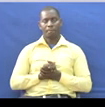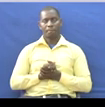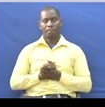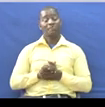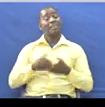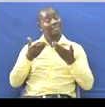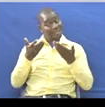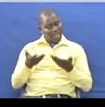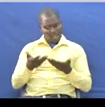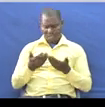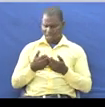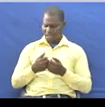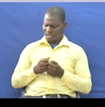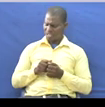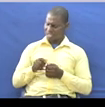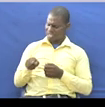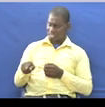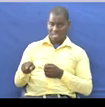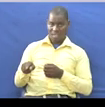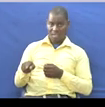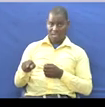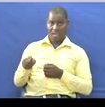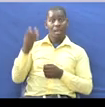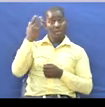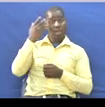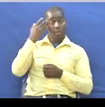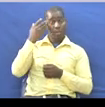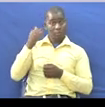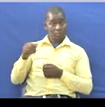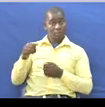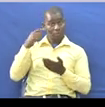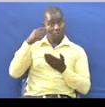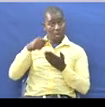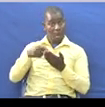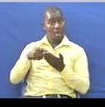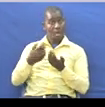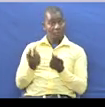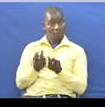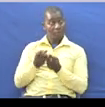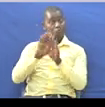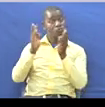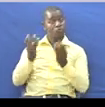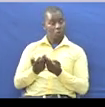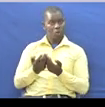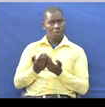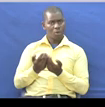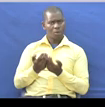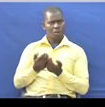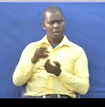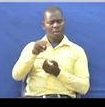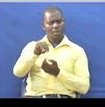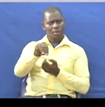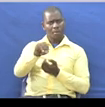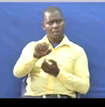Katika ina ya tafsiri Mala nyingi hujiali zaidi Maana na muundo wa matini chanzi Ule